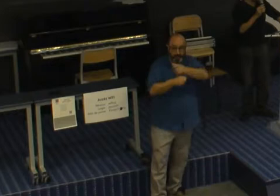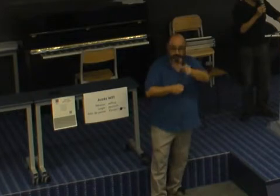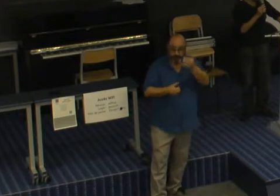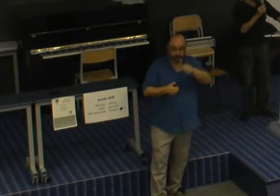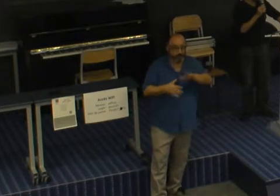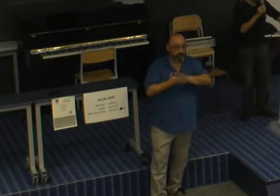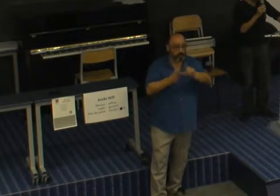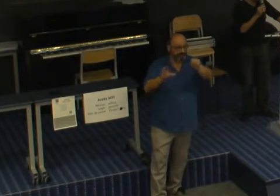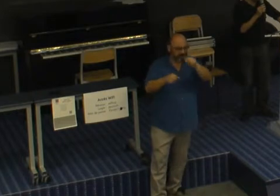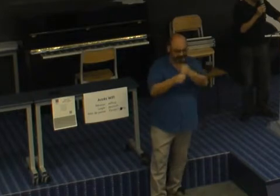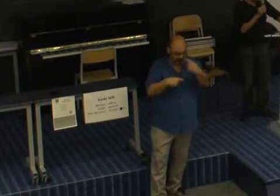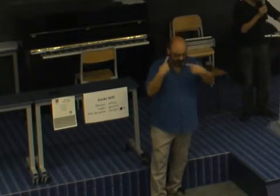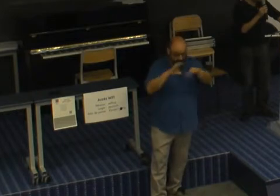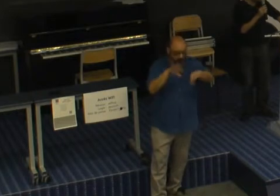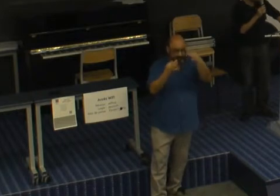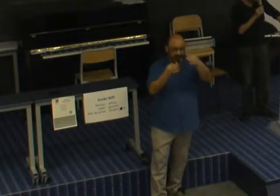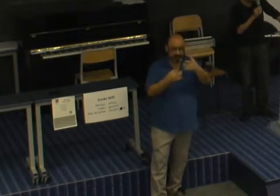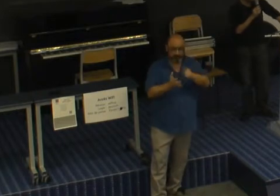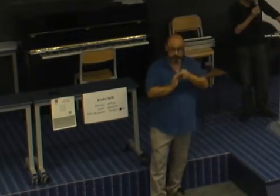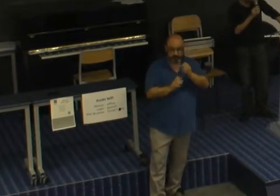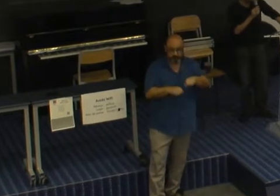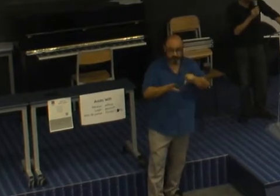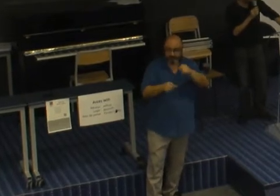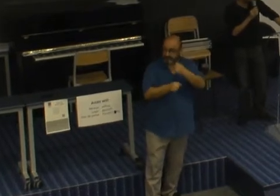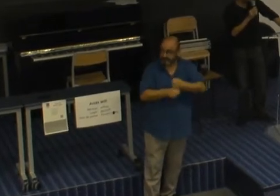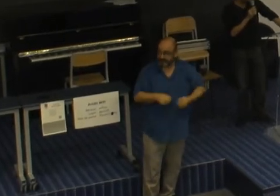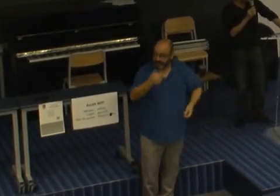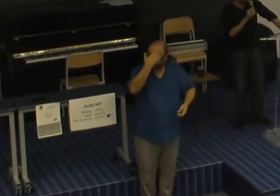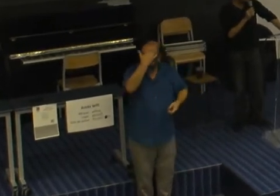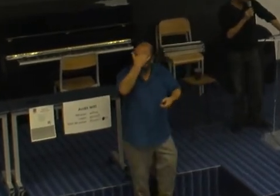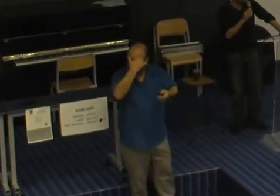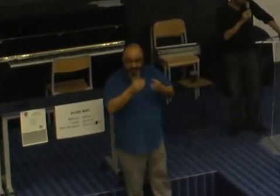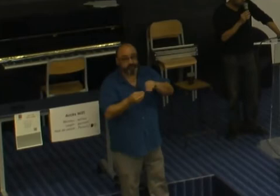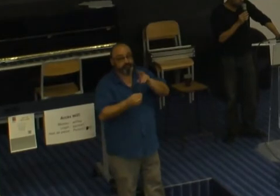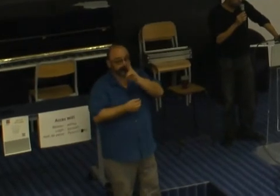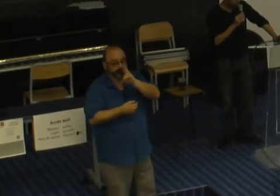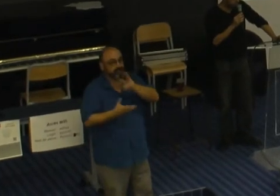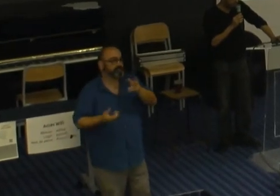continuent à faire des choses. Et plus drôle, enfin plus drôle entre, pardon,